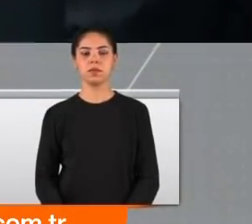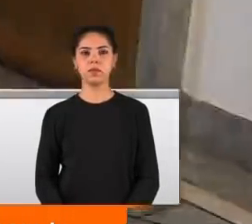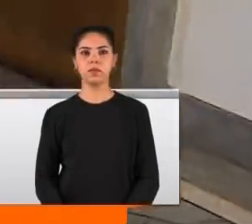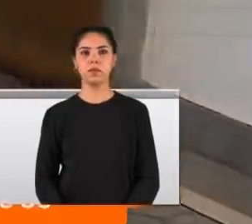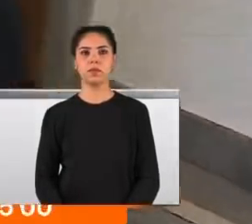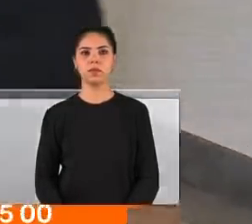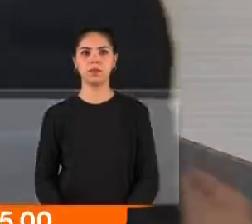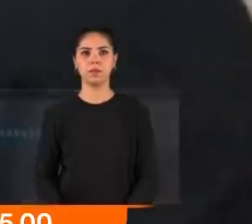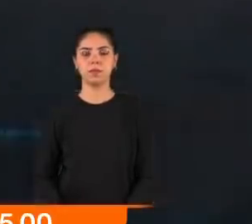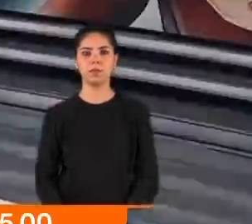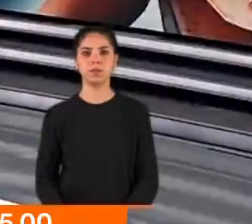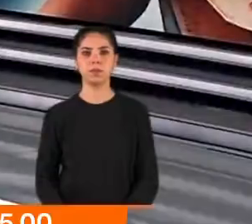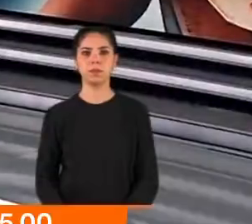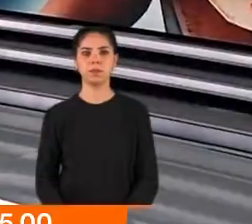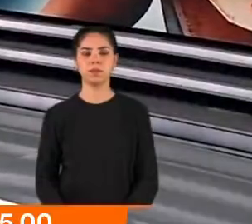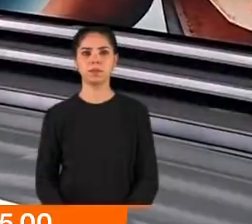alay etmesin.